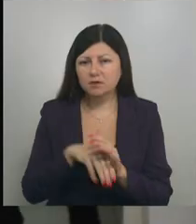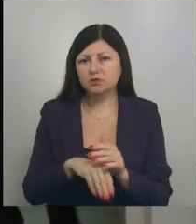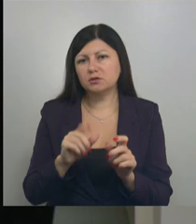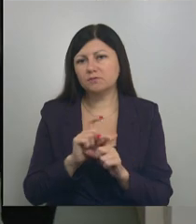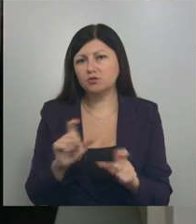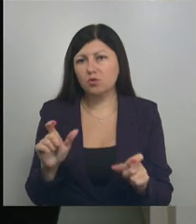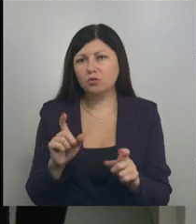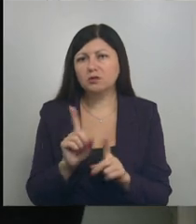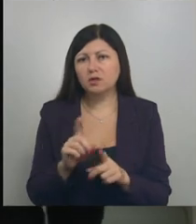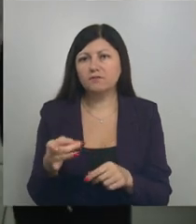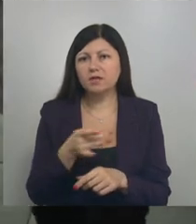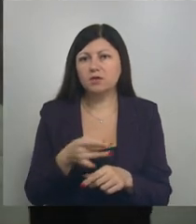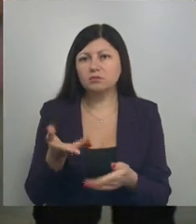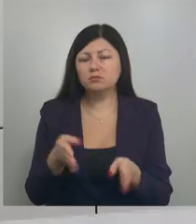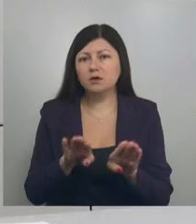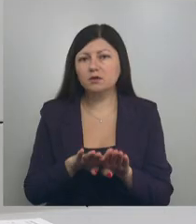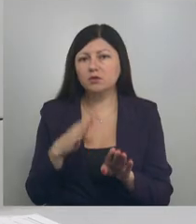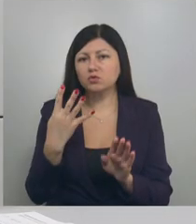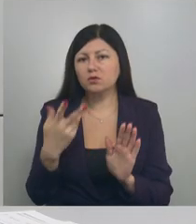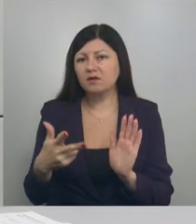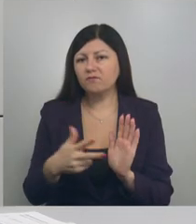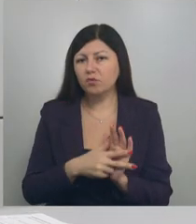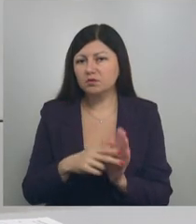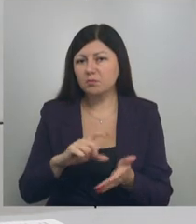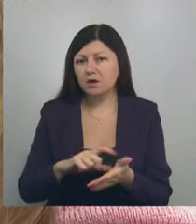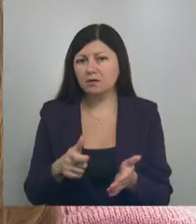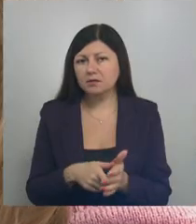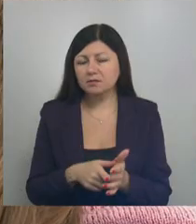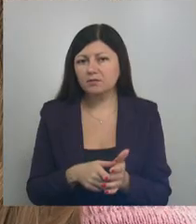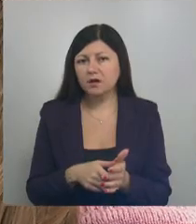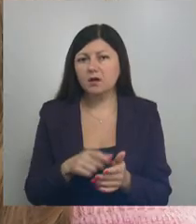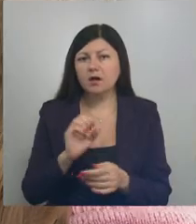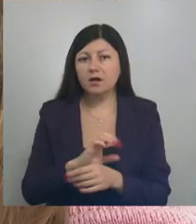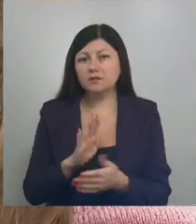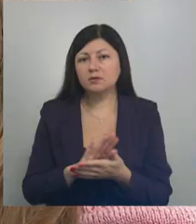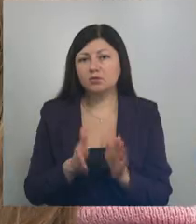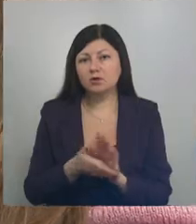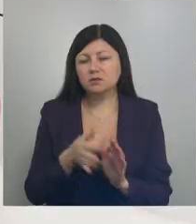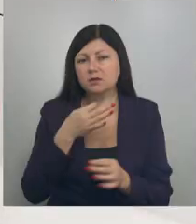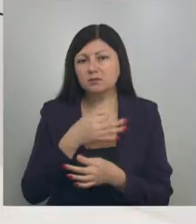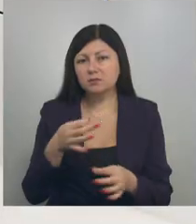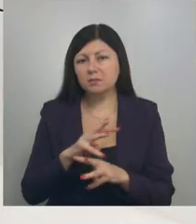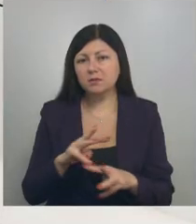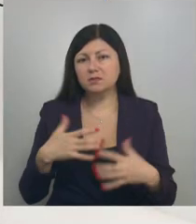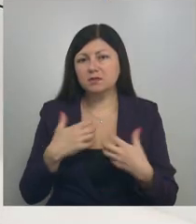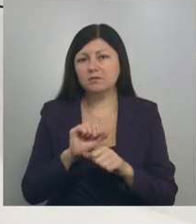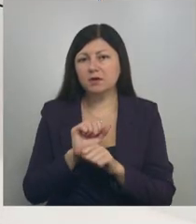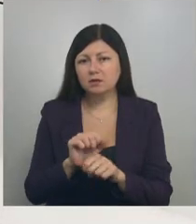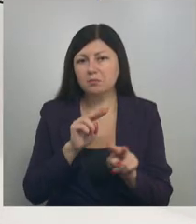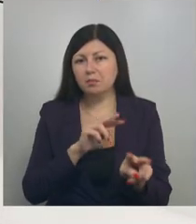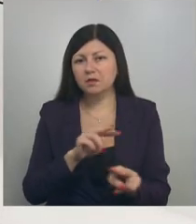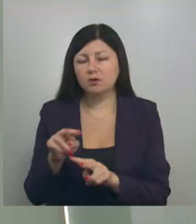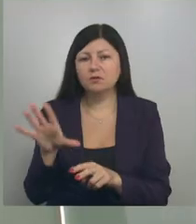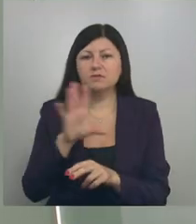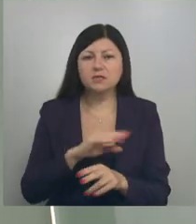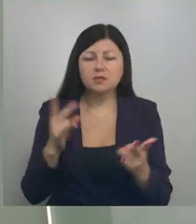Так, в регионе на карантин закрыли 48 классов. Ну и ситуация, как отметил министр здравоохранения, под контролем. Все